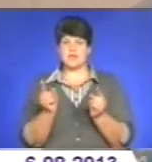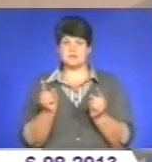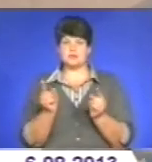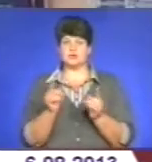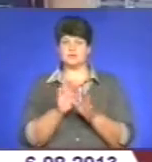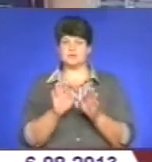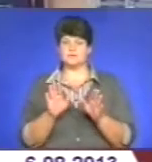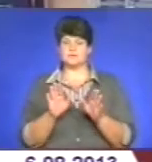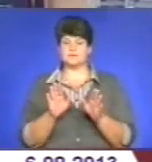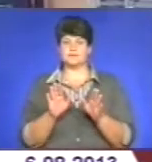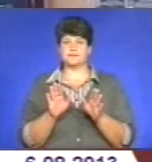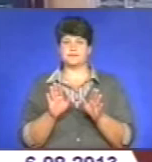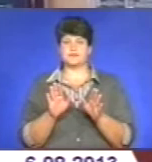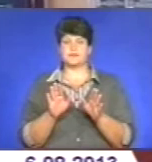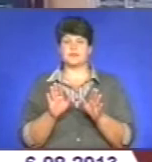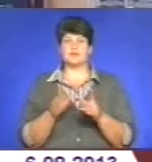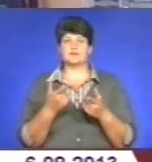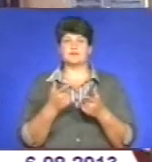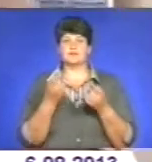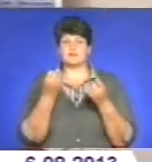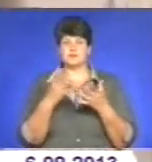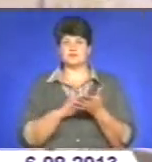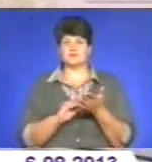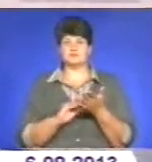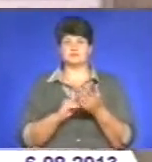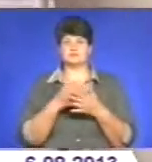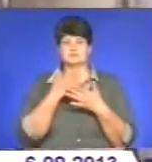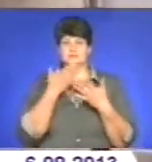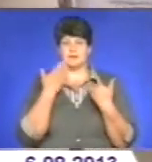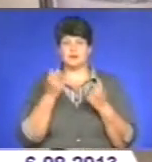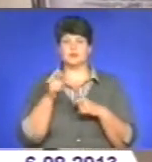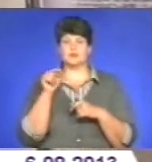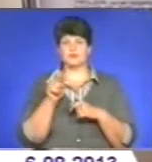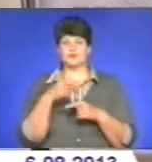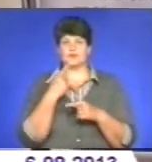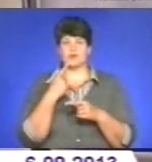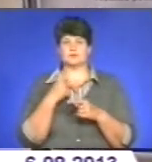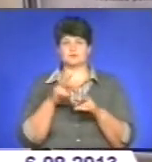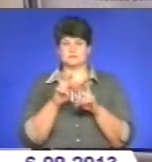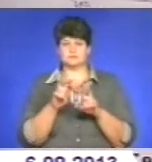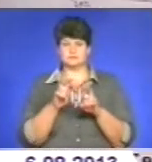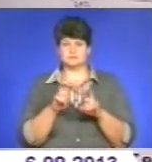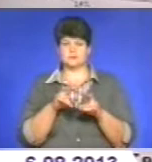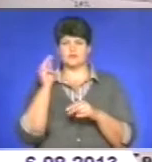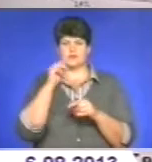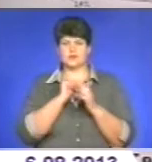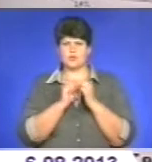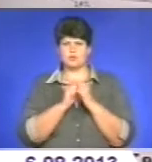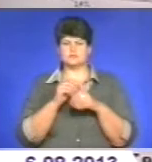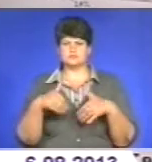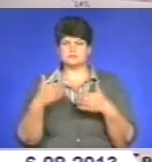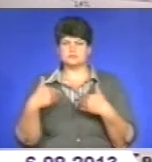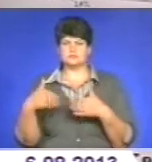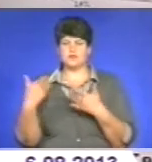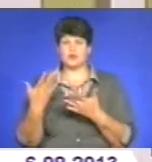І формальні відписки тут не проходять. У кол-центрі запевняють аналітики, прискіпливо вивчають кожне звернення. І